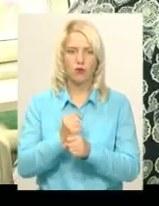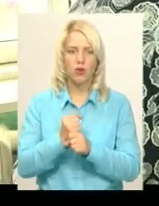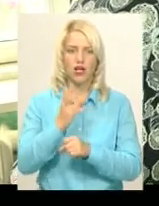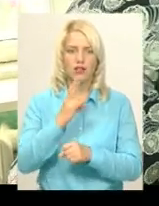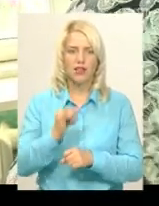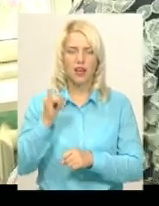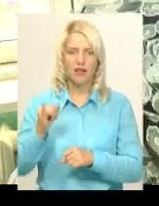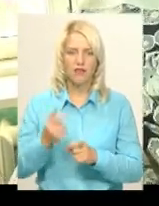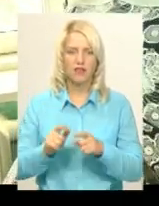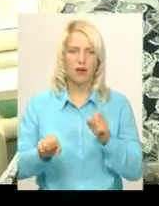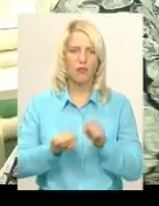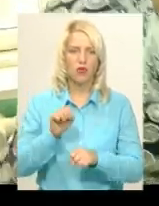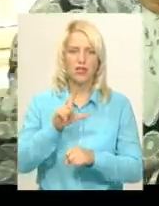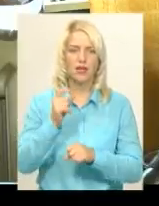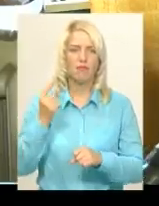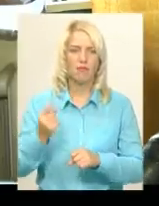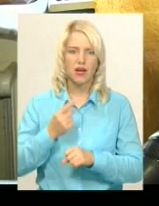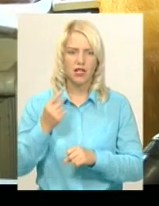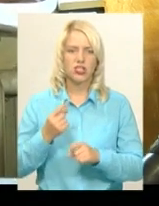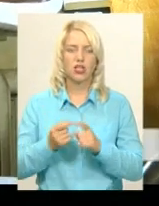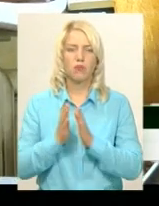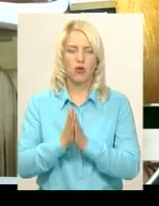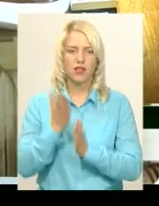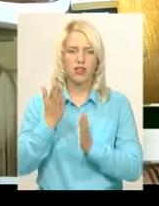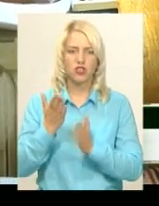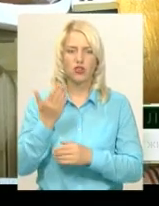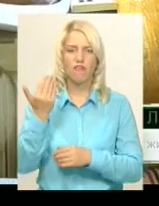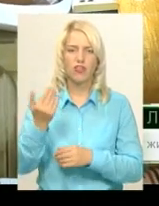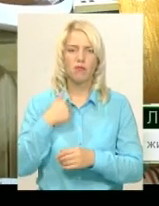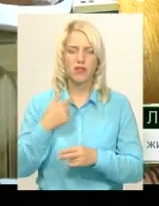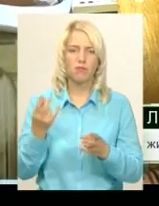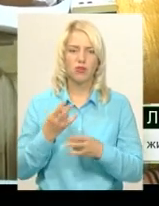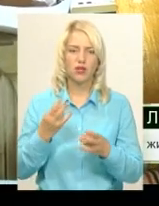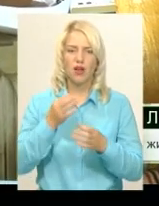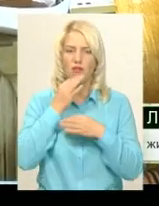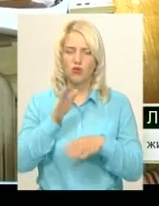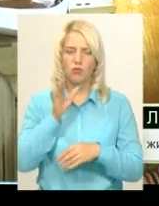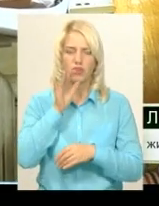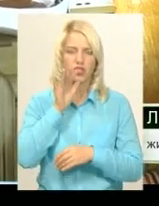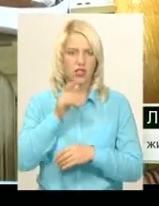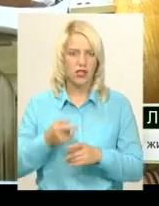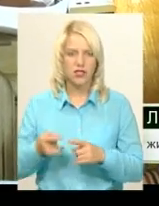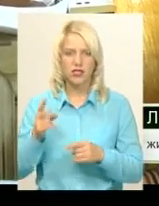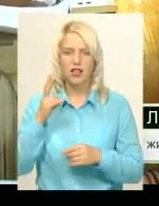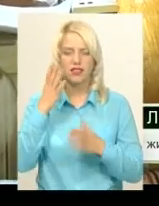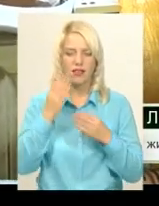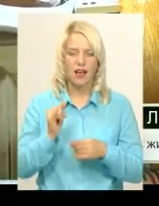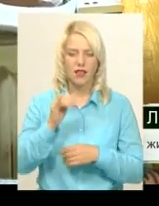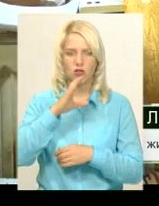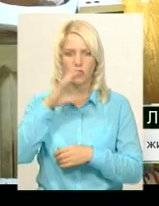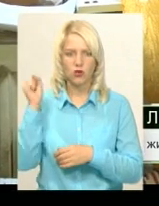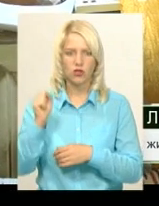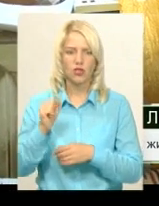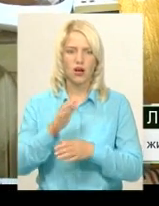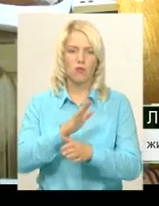порушує за першим проханням самотніх чи хворих. Якщо вона мені треба в будь-який час, дня і ночі,